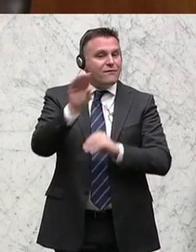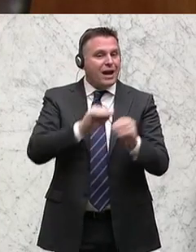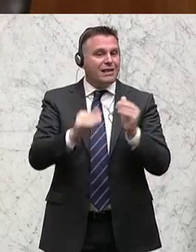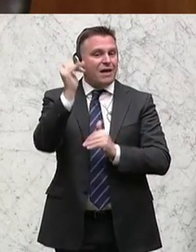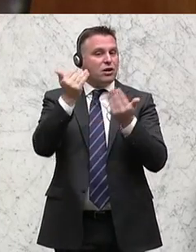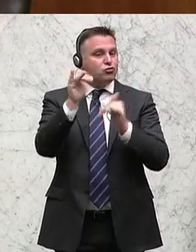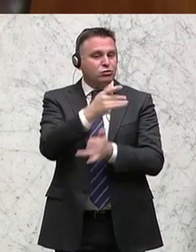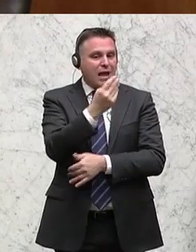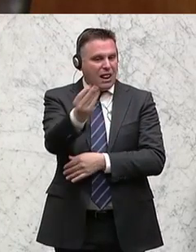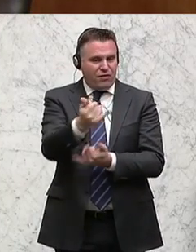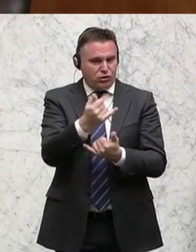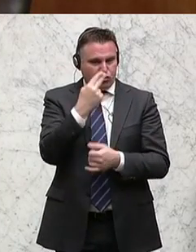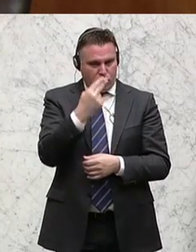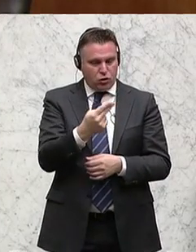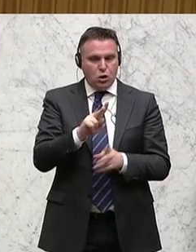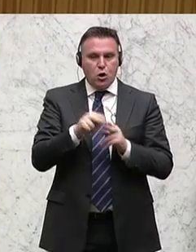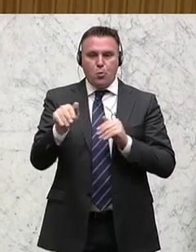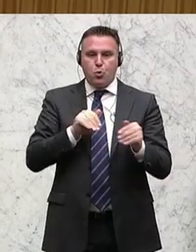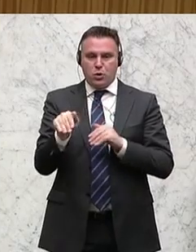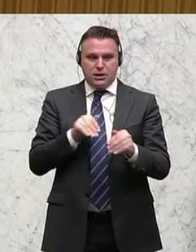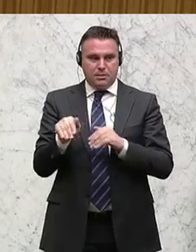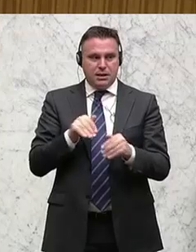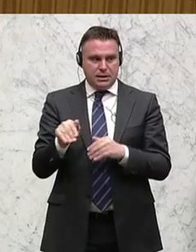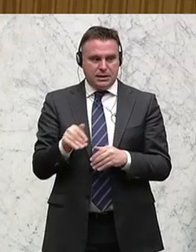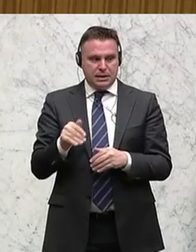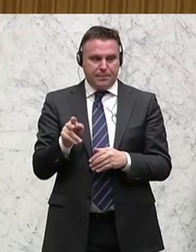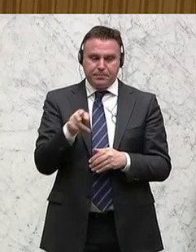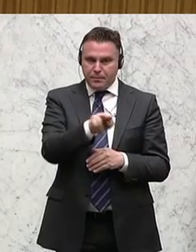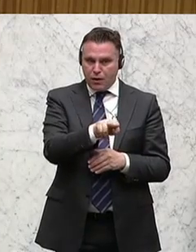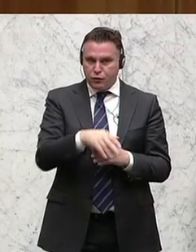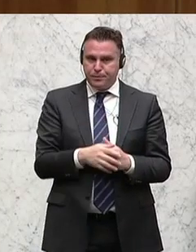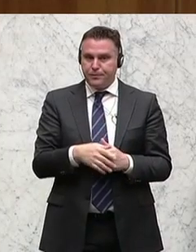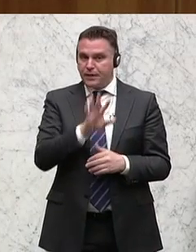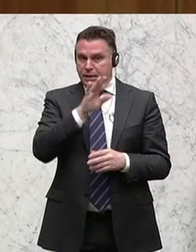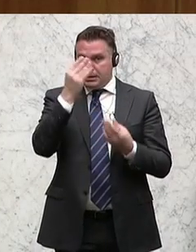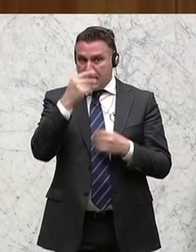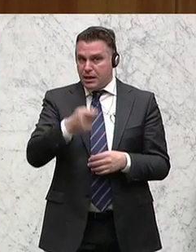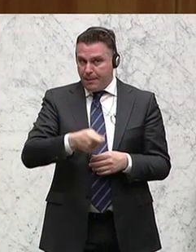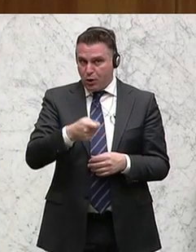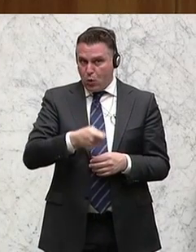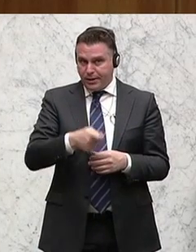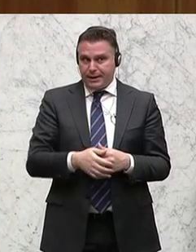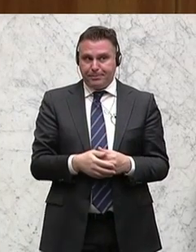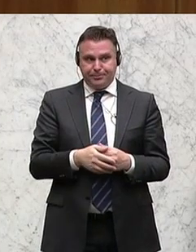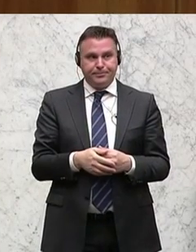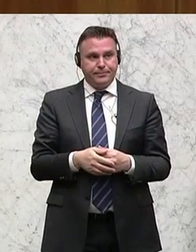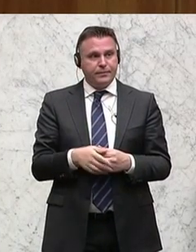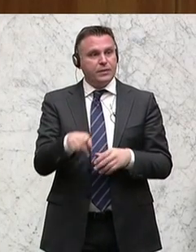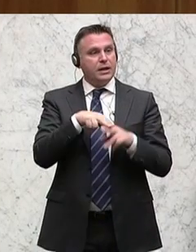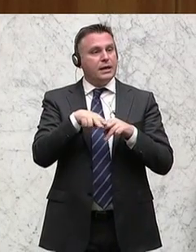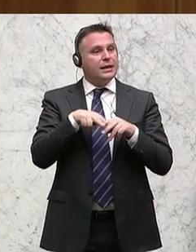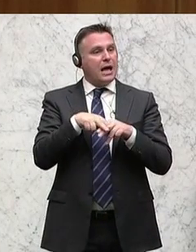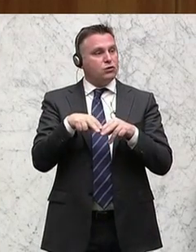sichergestellt werden? Herr Bundesminister. Sehr geehrte Frau Abgeordnete, Sie wissen, wenn der